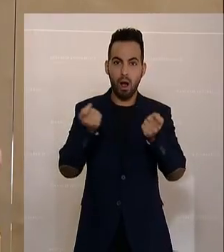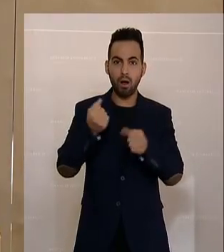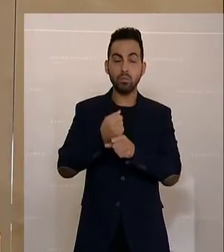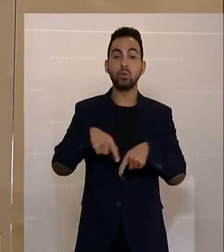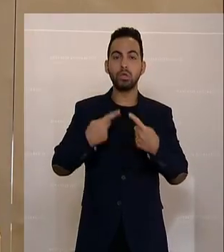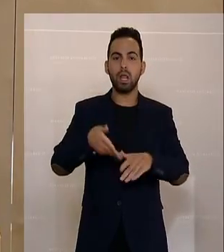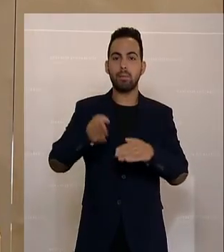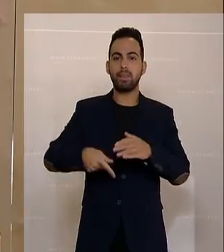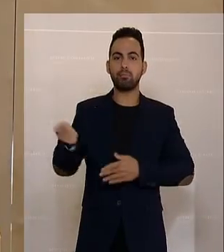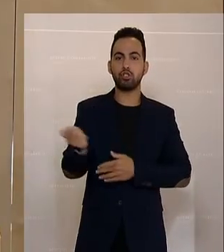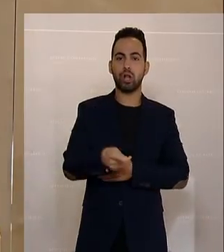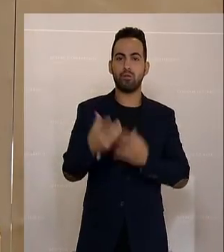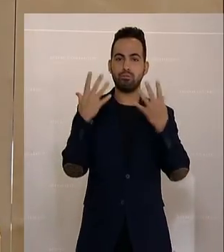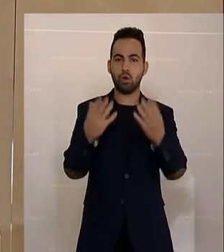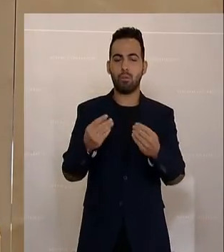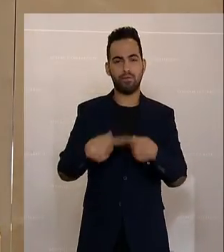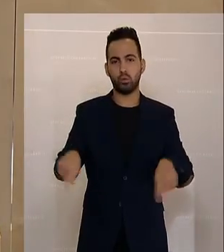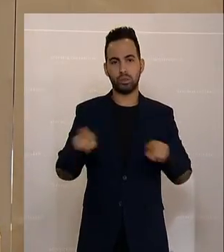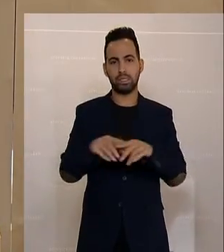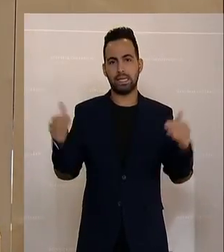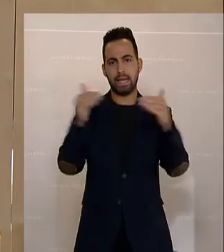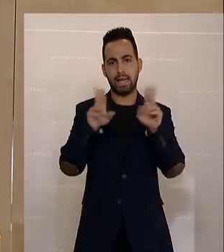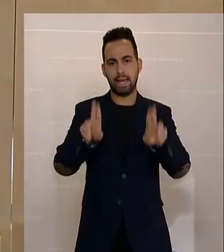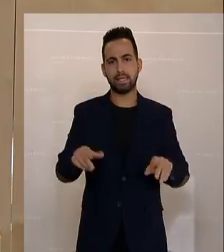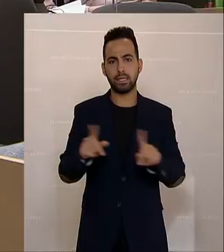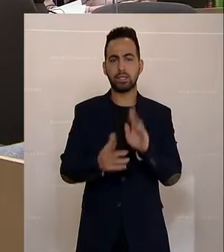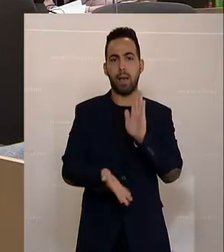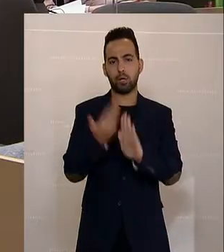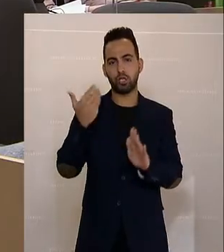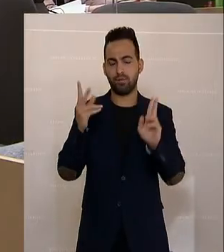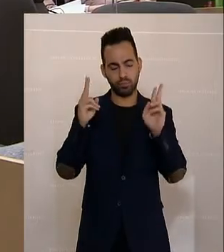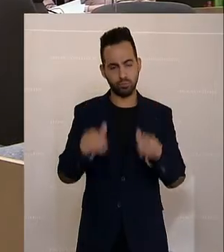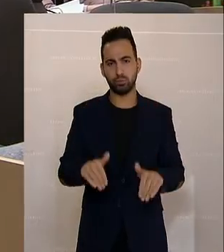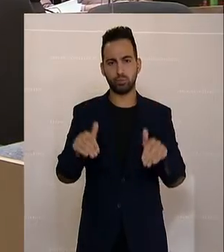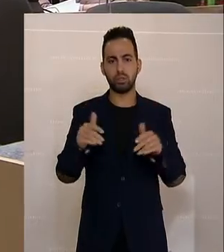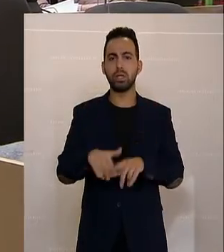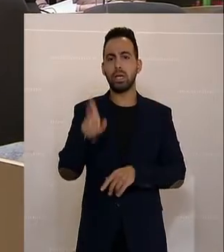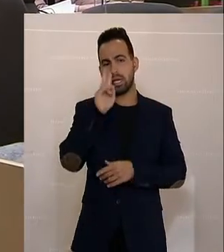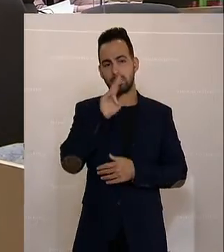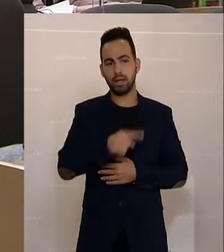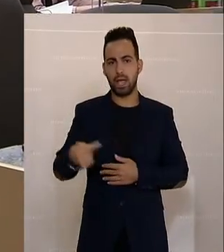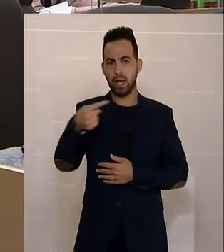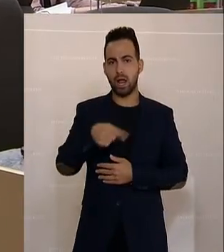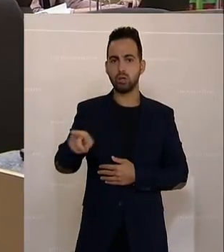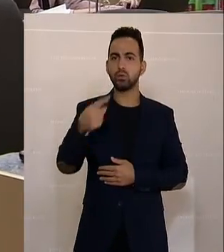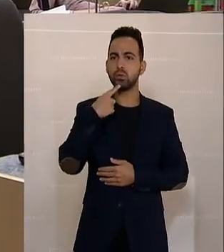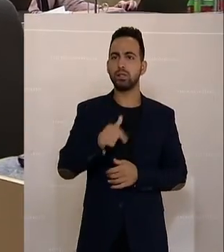bestraft in dem Land. Das finden wir nicht als gerecht und das gehört abgeschafft. Und lieber Gerald, wenn du sagst, die